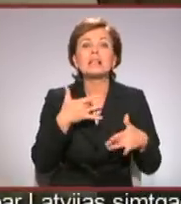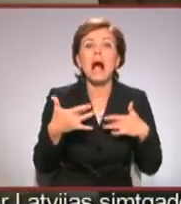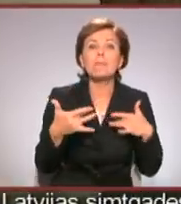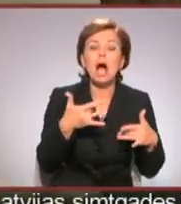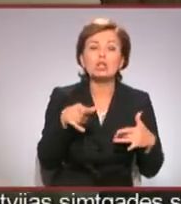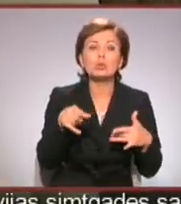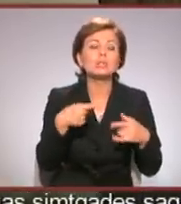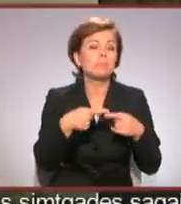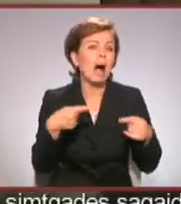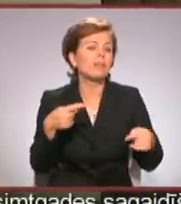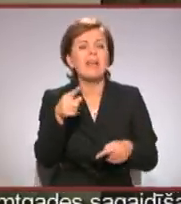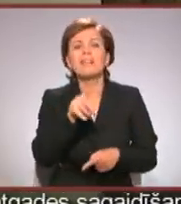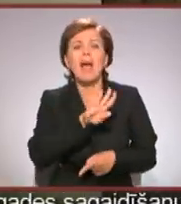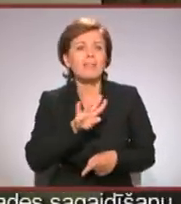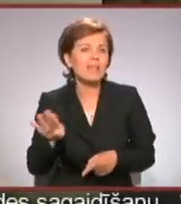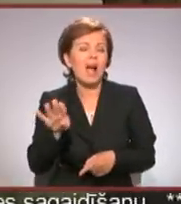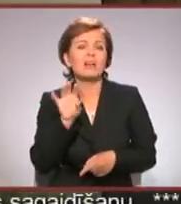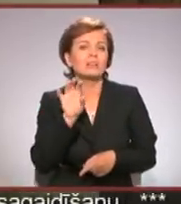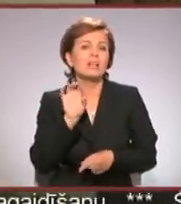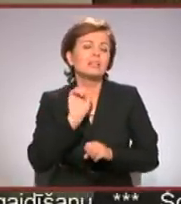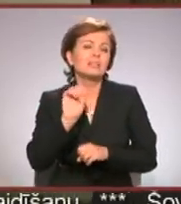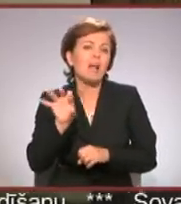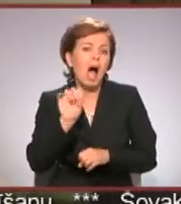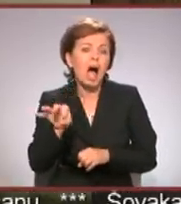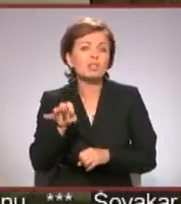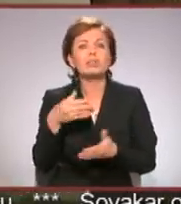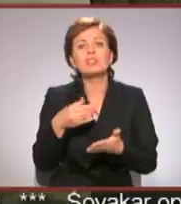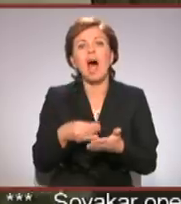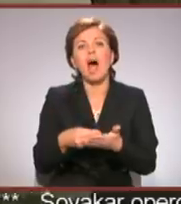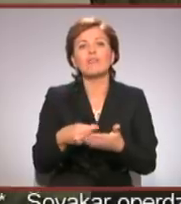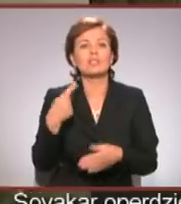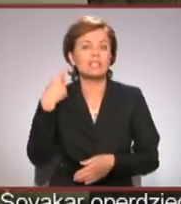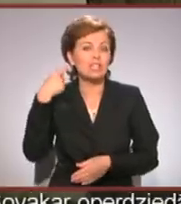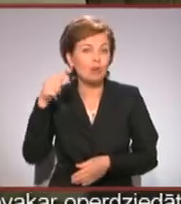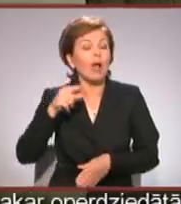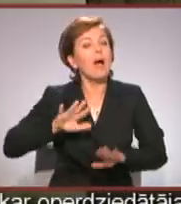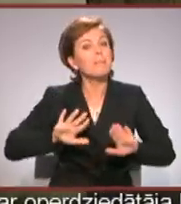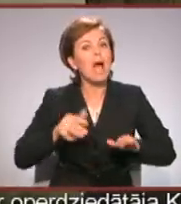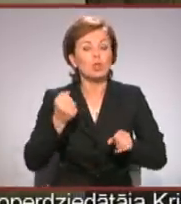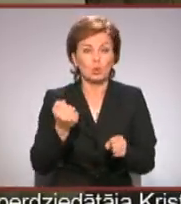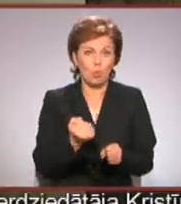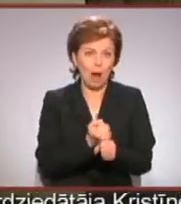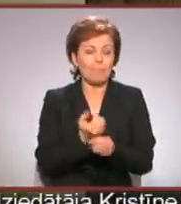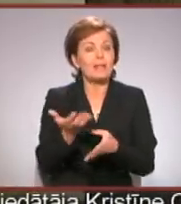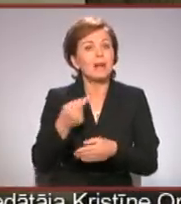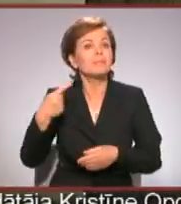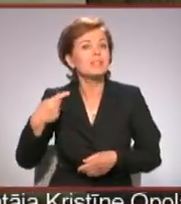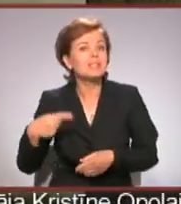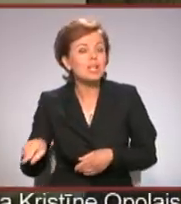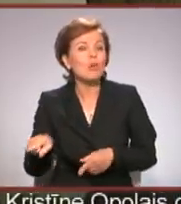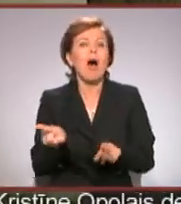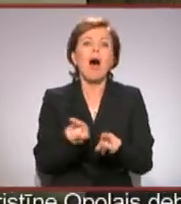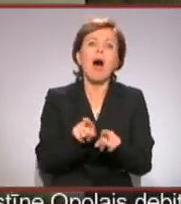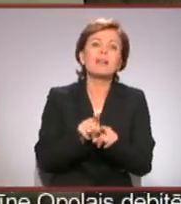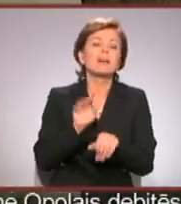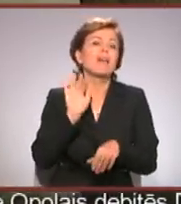materiāls nevis vairs tikai stāstīt stāstus, savus izgudrotus, bet tomēr ņemt citu un varbūt arī